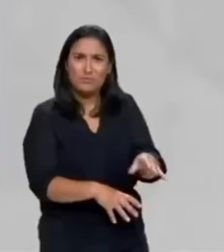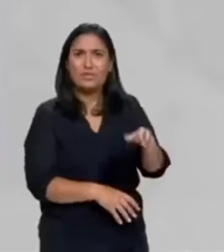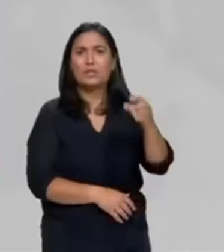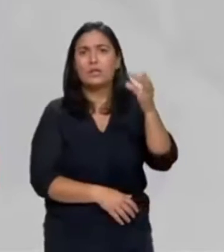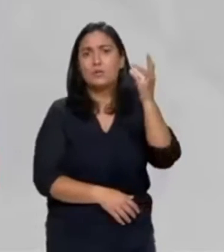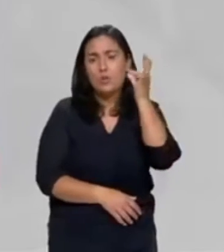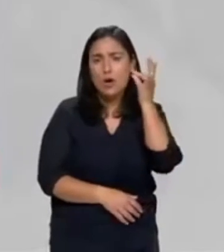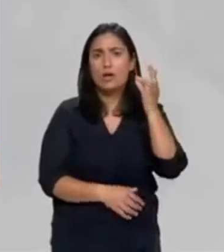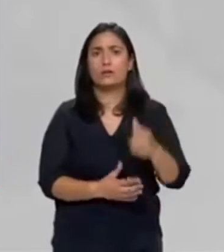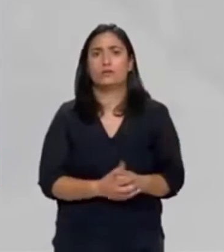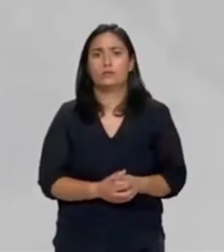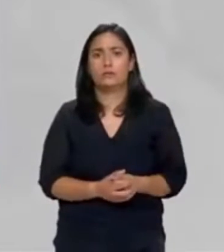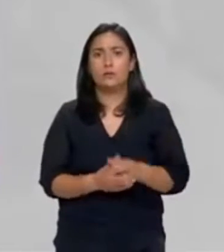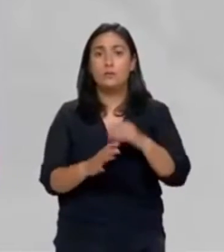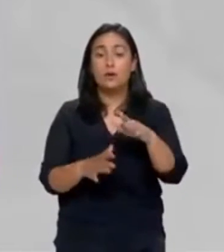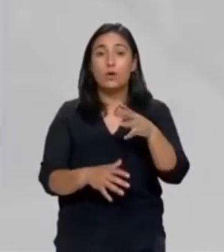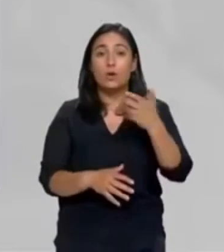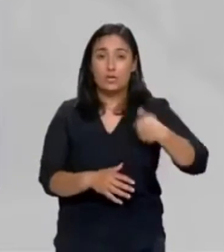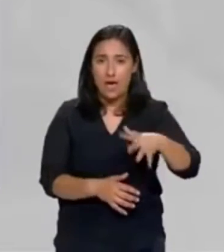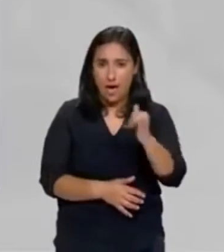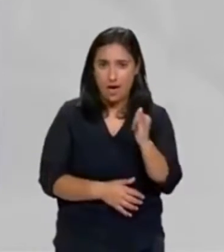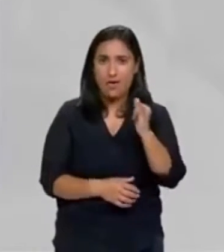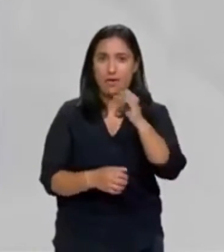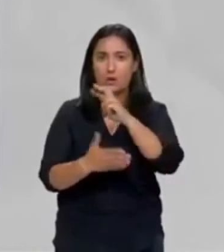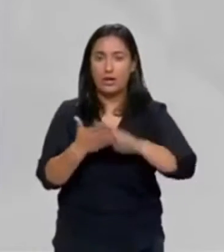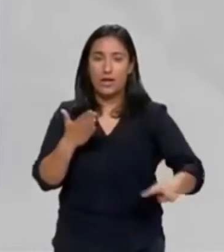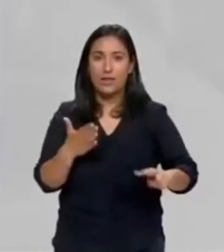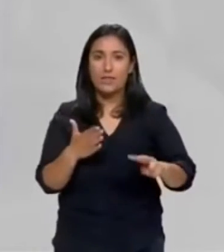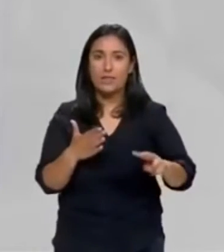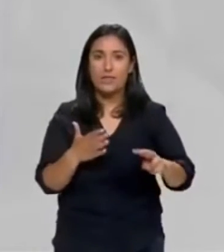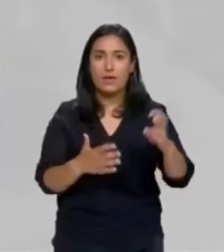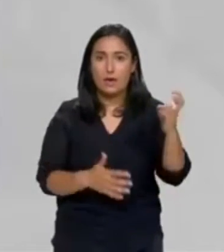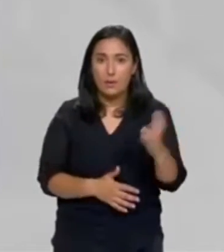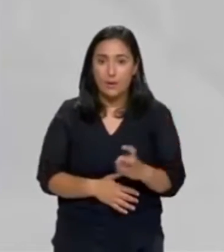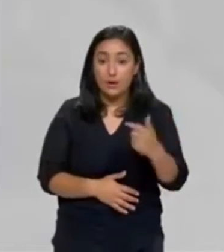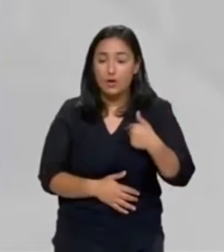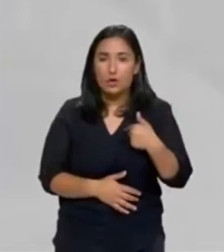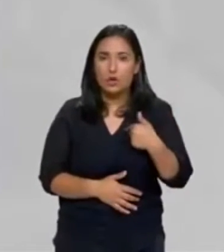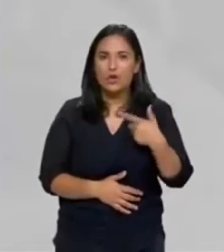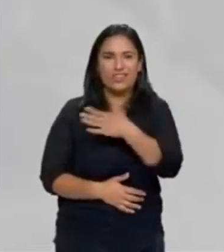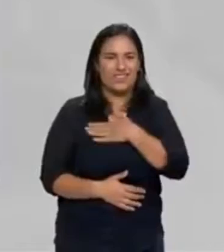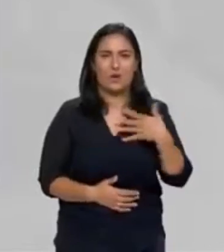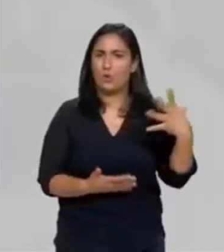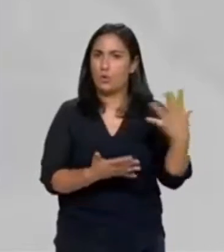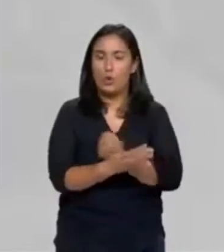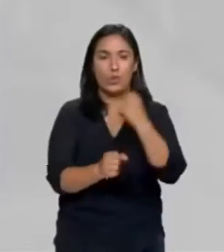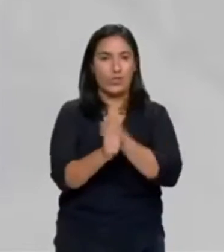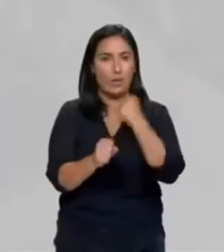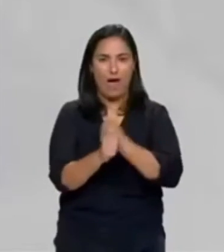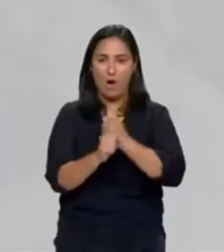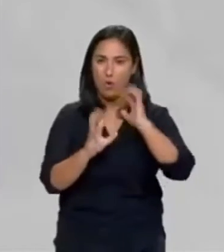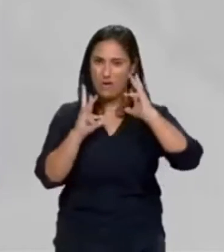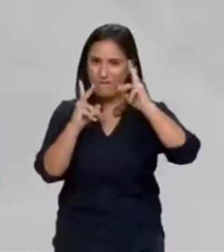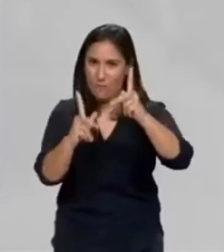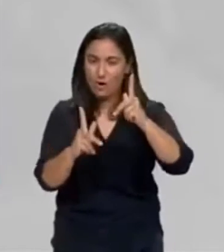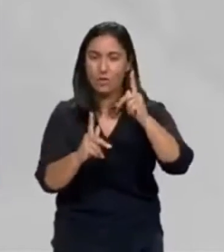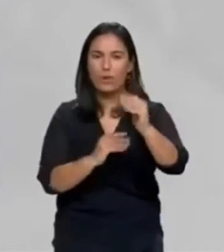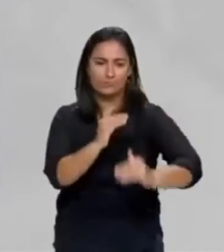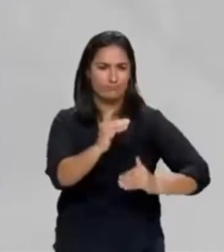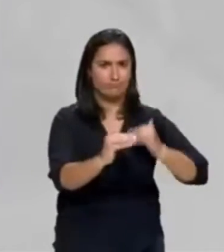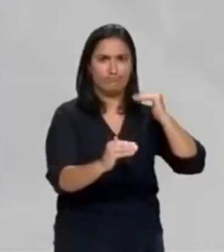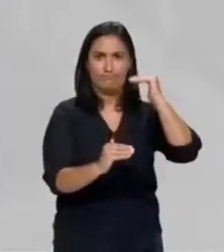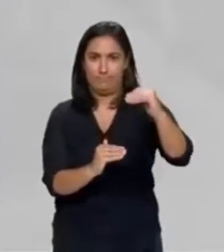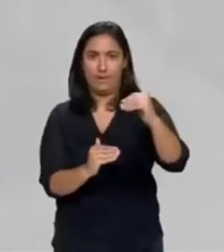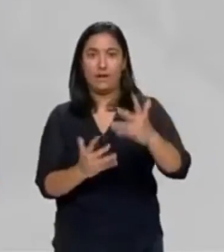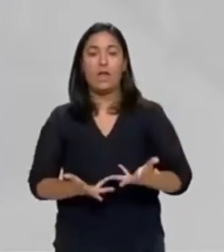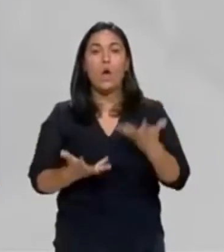Pero xa hai unha Galicia que ven, e eu vou adicar todo o meu traballo e todo o meu esforzo a levantala e a xudar